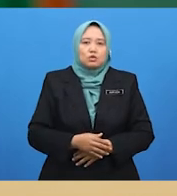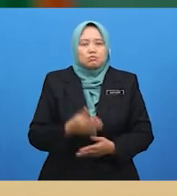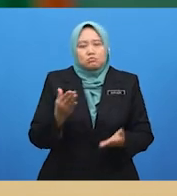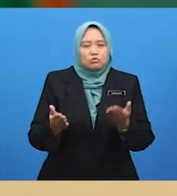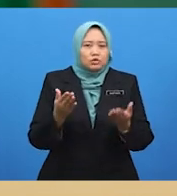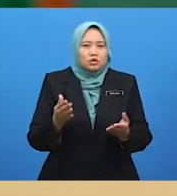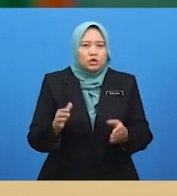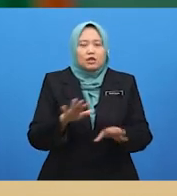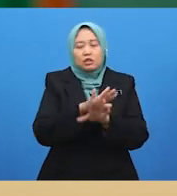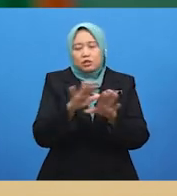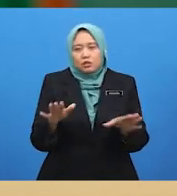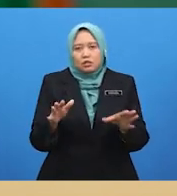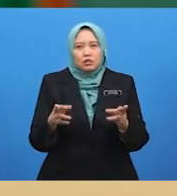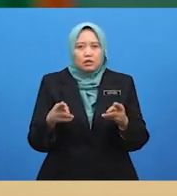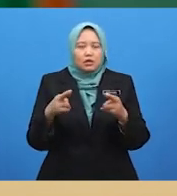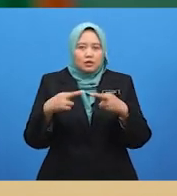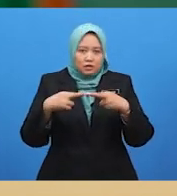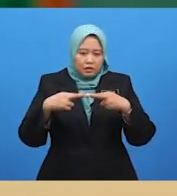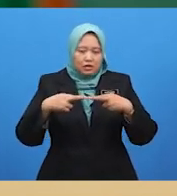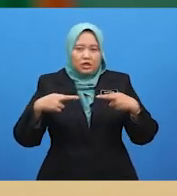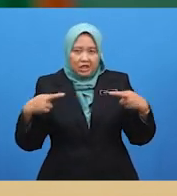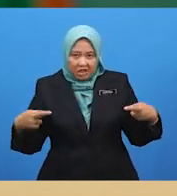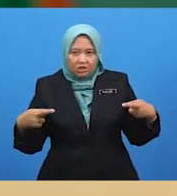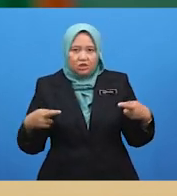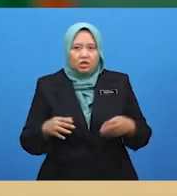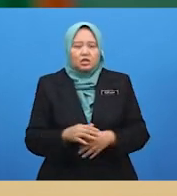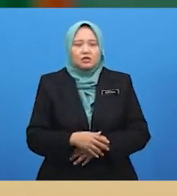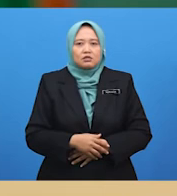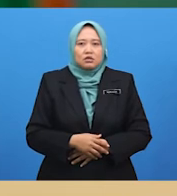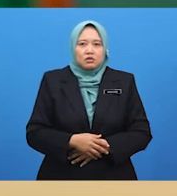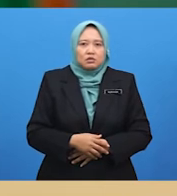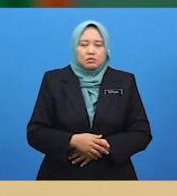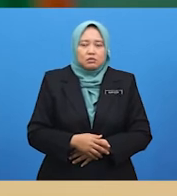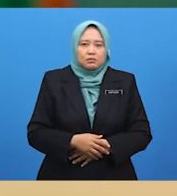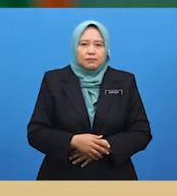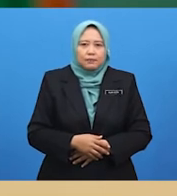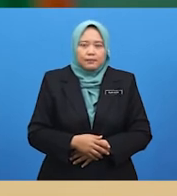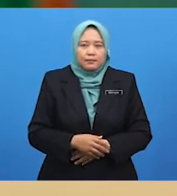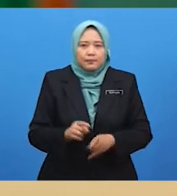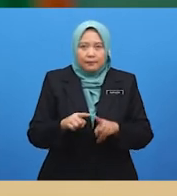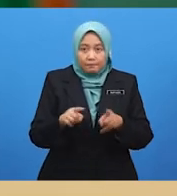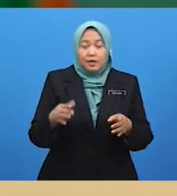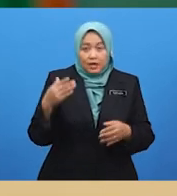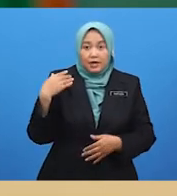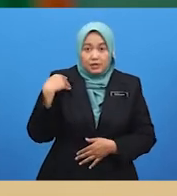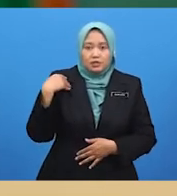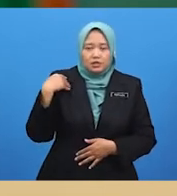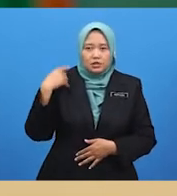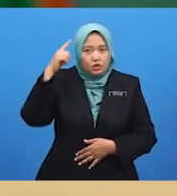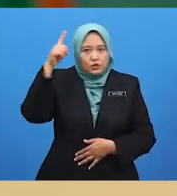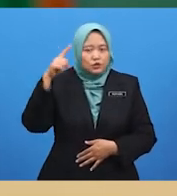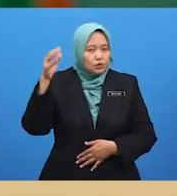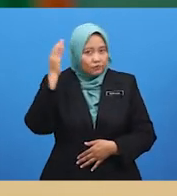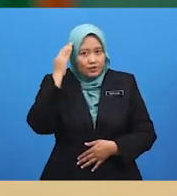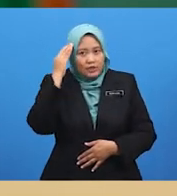kejadian ini. Tetapi, perlukah Zul mengambil kira perkara-perkara ini sebelum menegur perbuatan Omar?